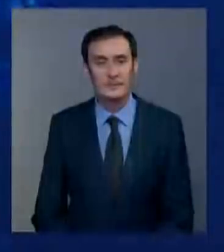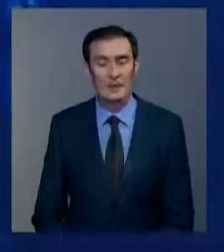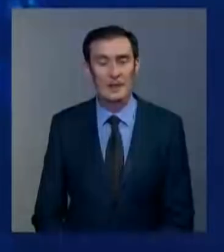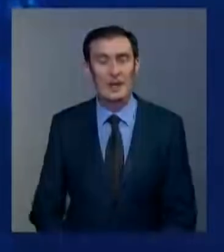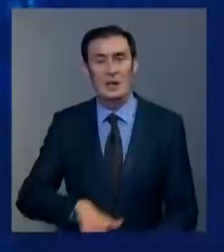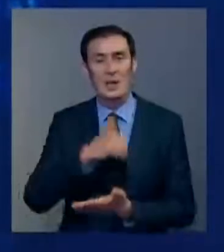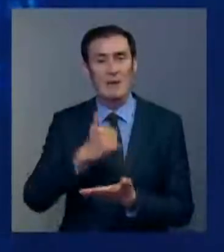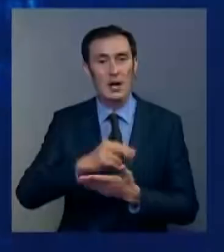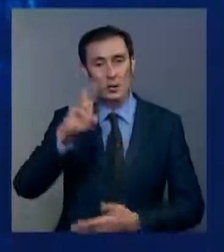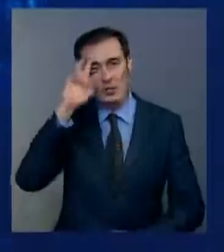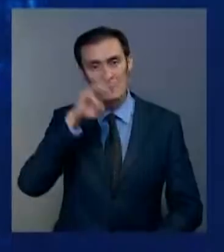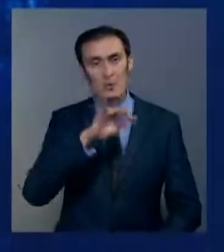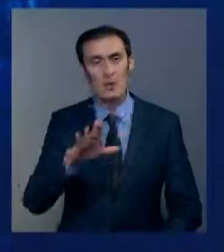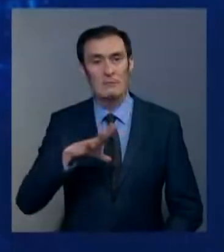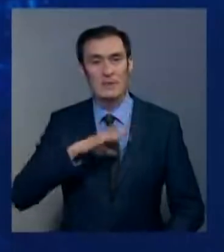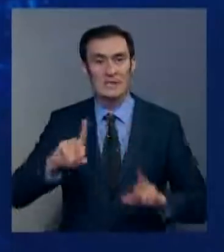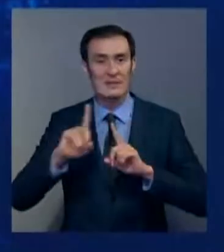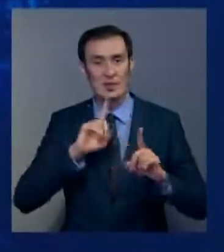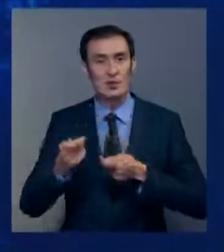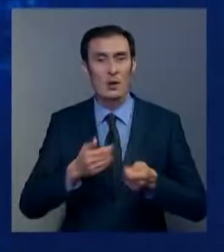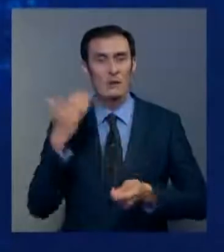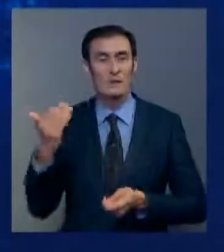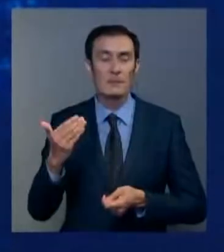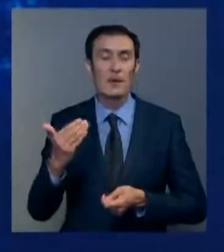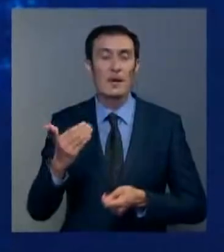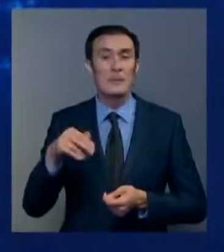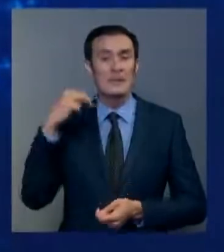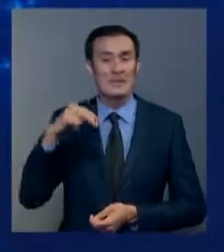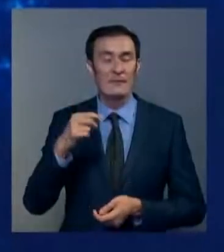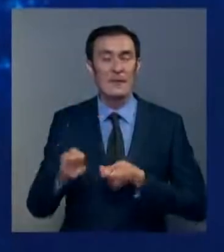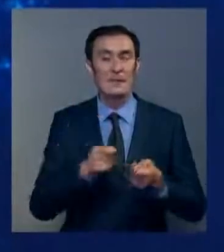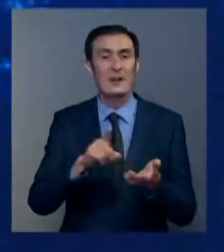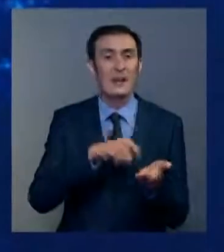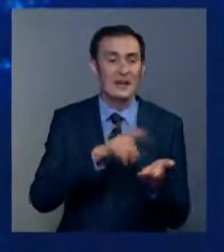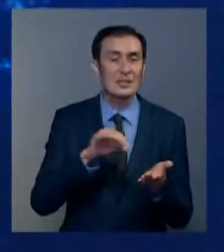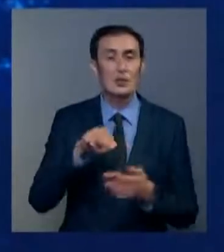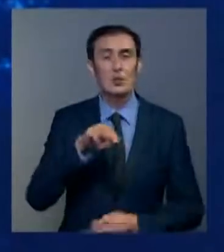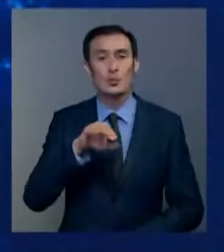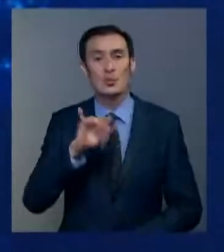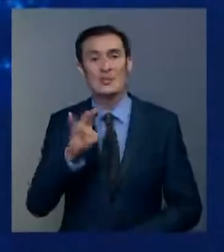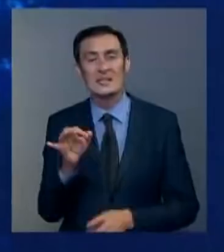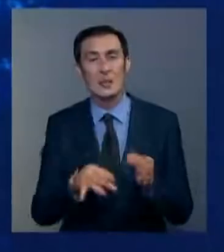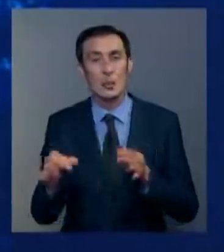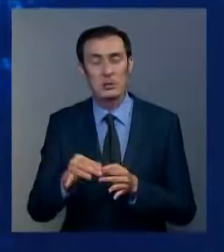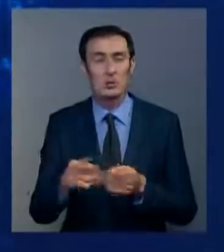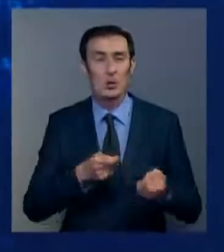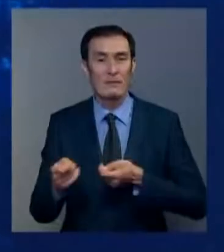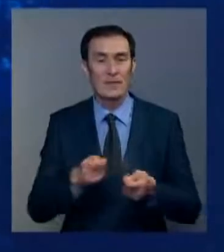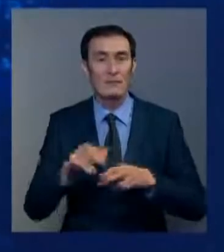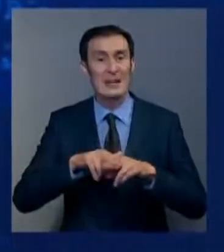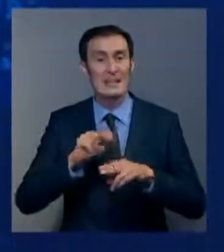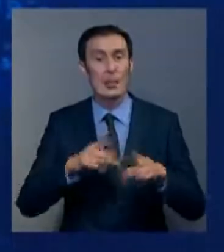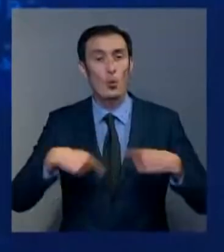Касым Жумар Токаев провел совещание с руководством администрации президента Акима Микарагандинской Туркестанской областей, руководителями